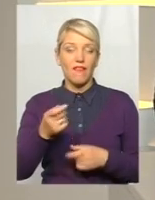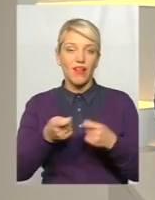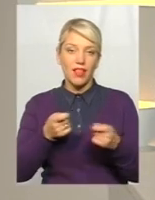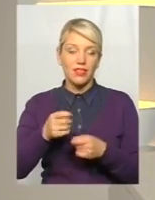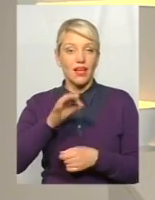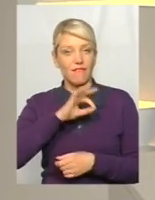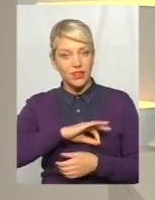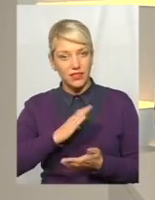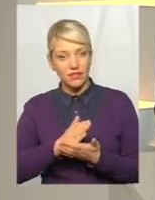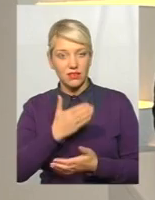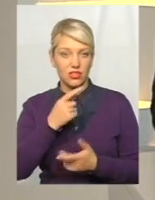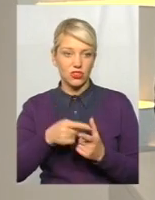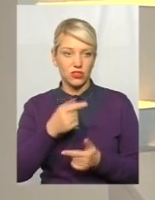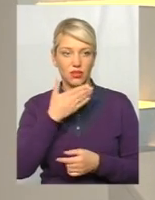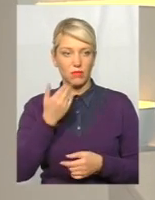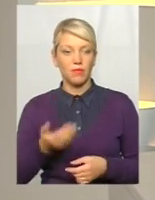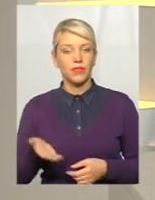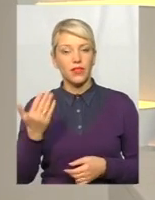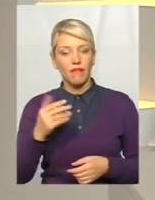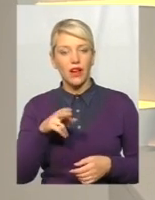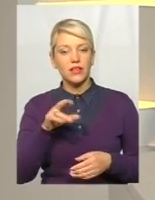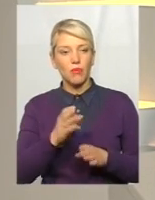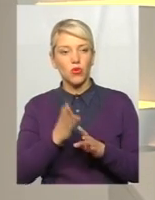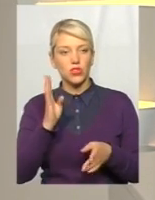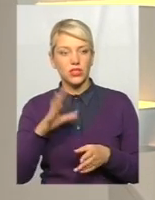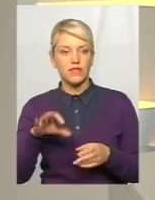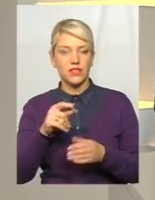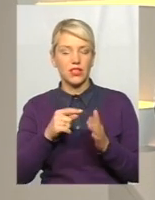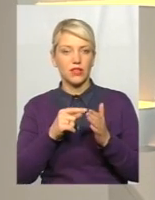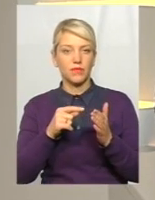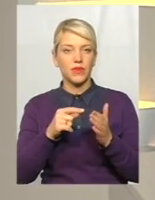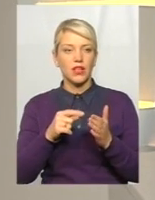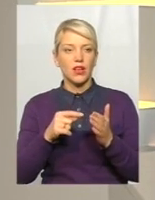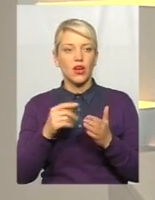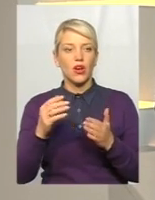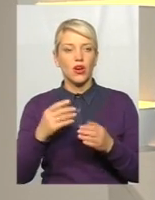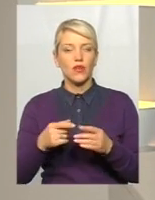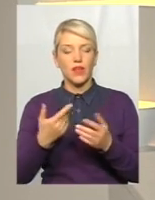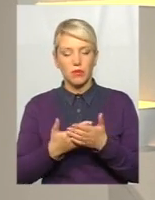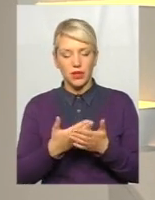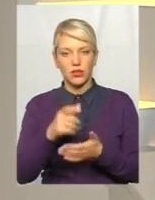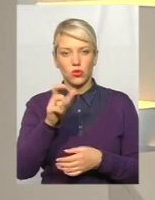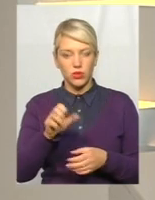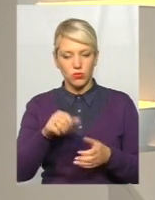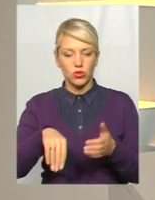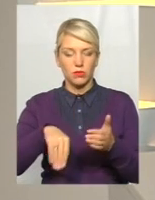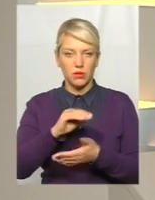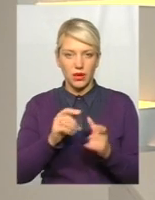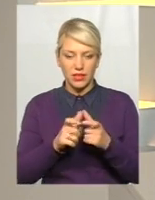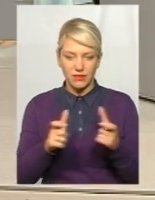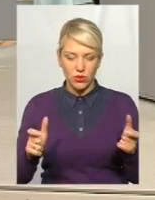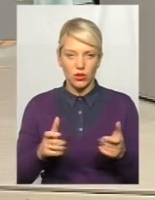тоді по черзі розберемо все те, що ви тільки що сказали. Якщо людина зможе придбати квиток, оплатити комунальні